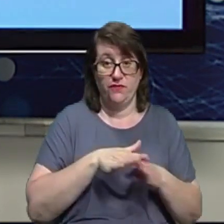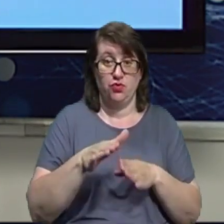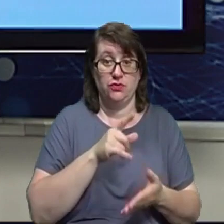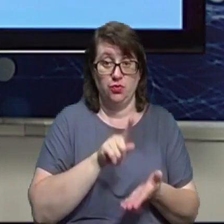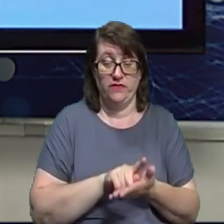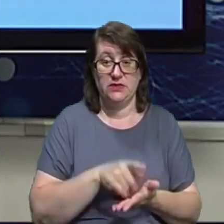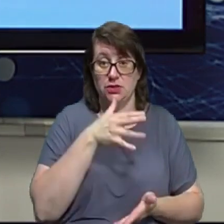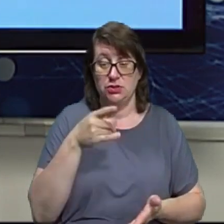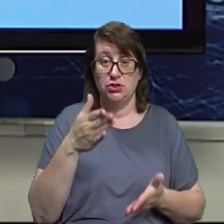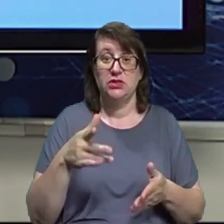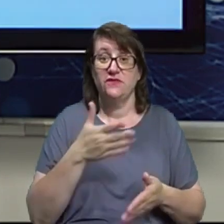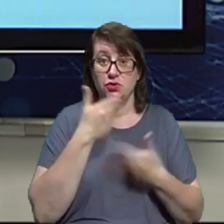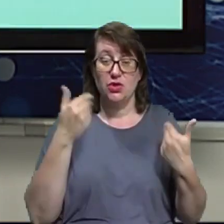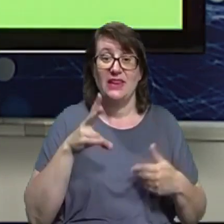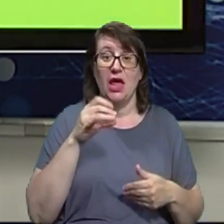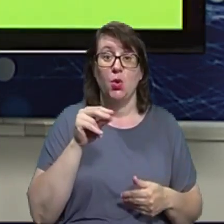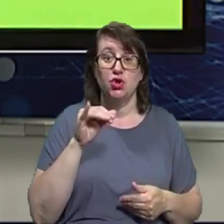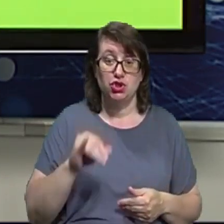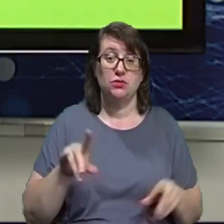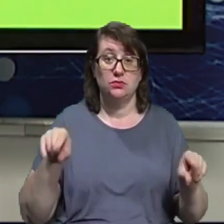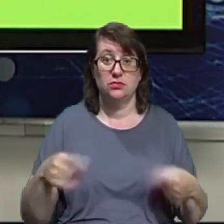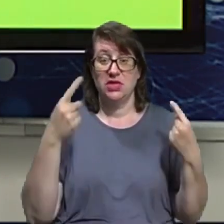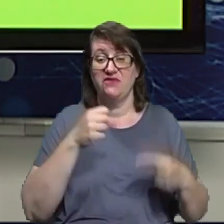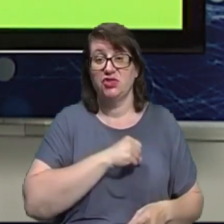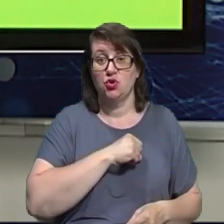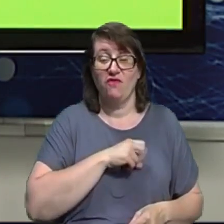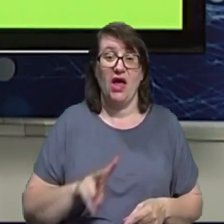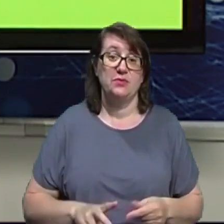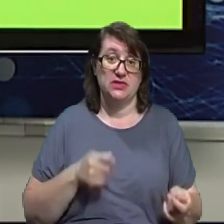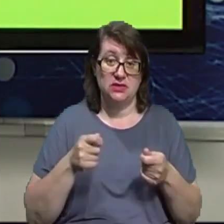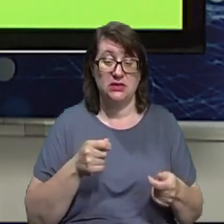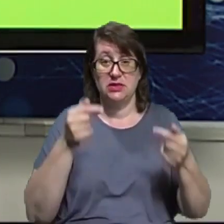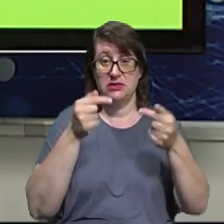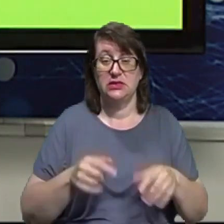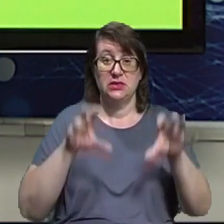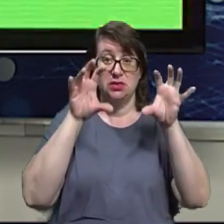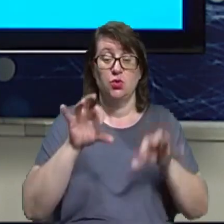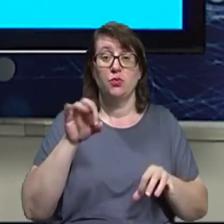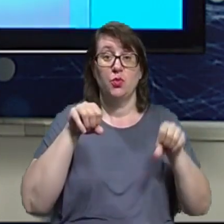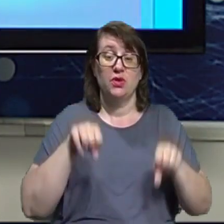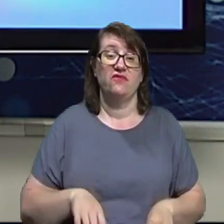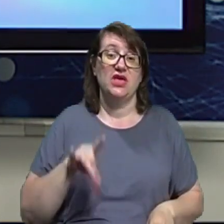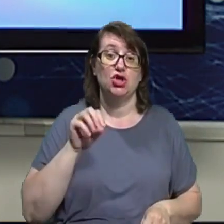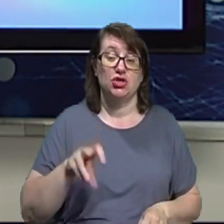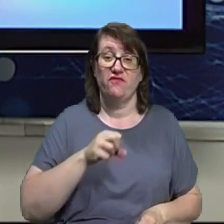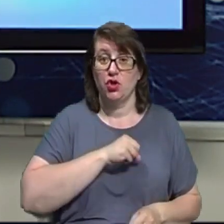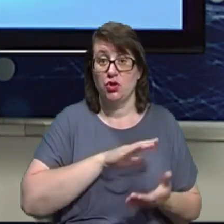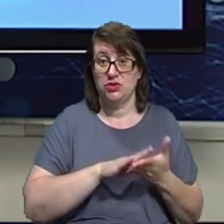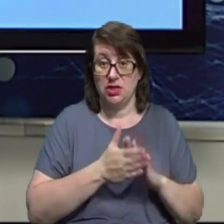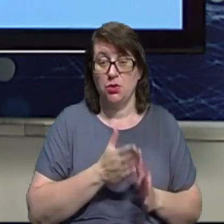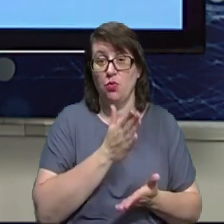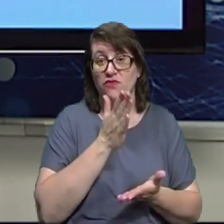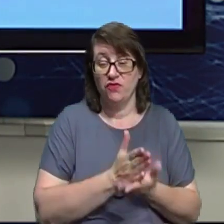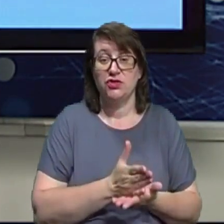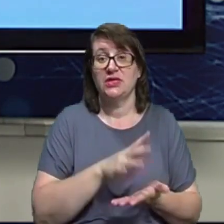її відсутності в народичах утворили військову адміністрацію і, згідно із законом про правовий режим воєнного стану, повноваження селищного голови